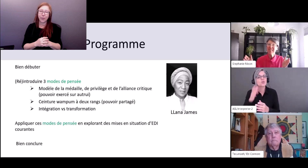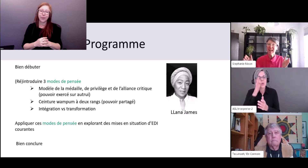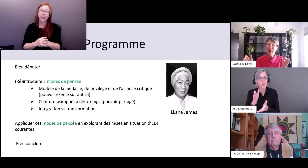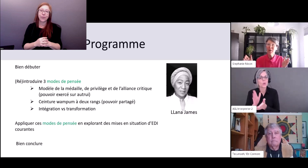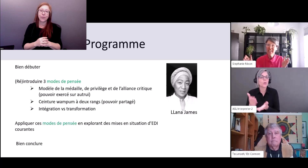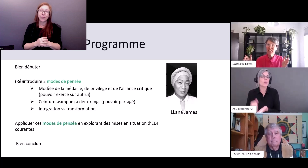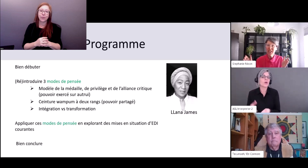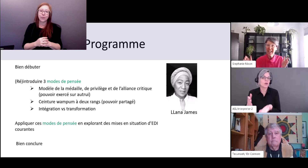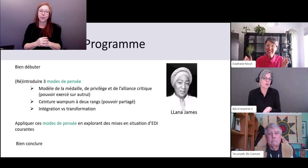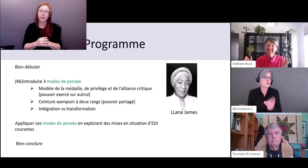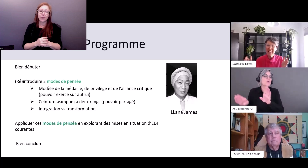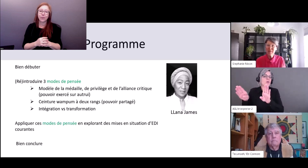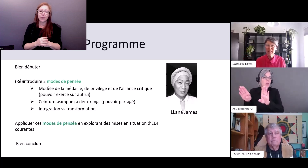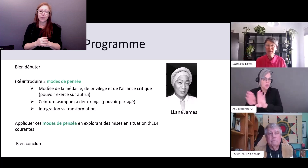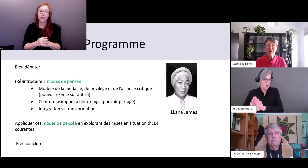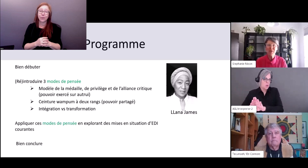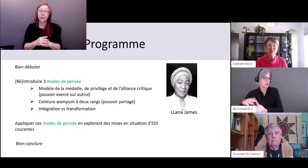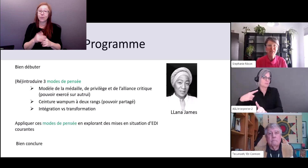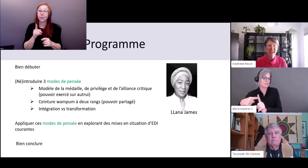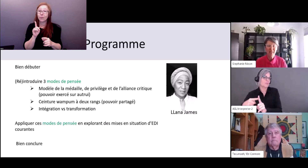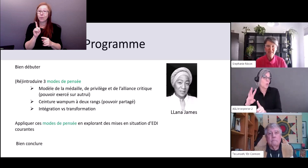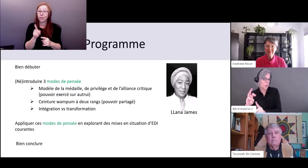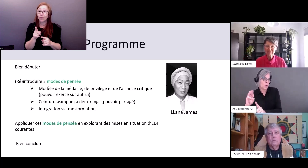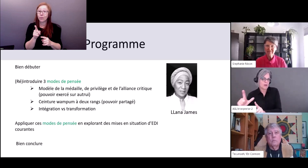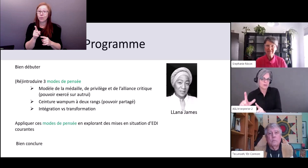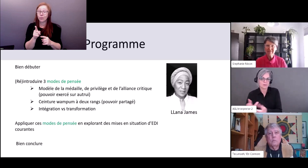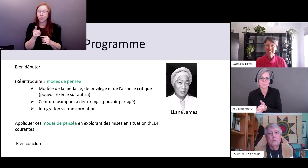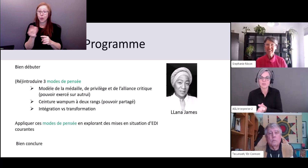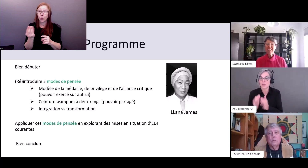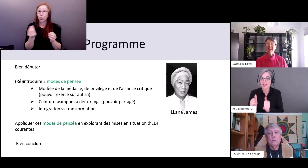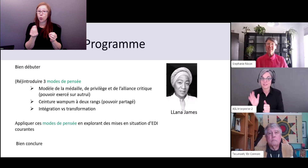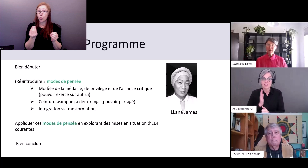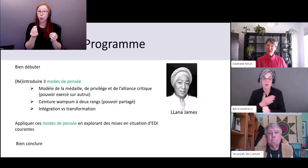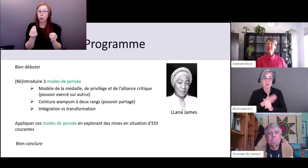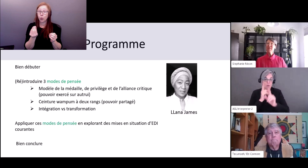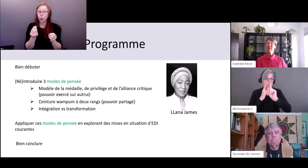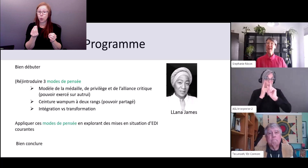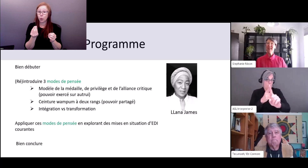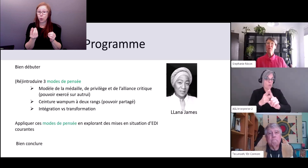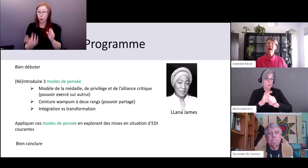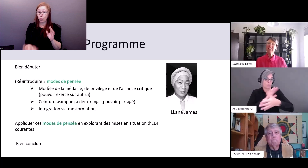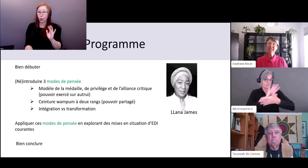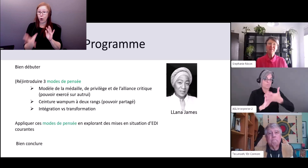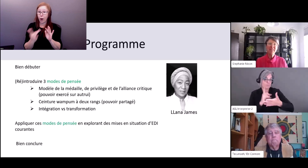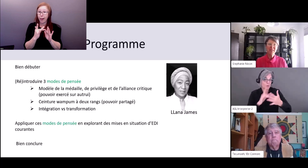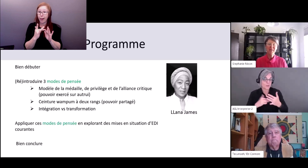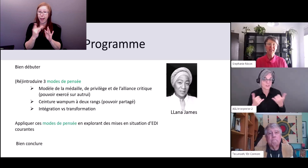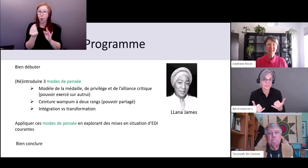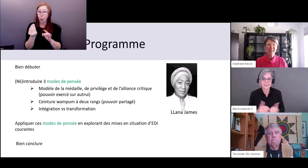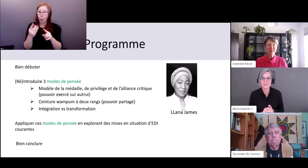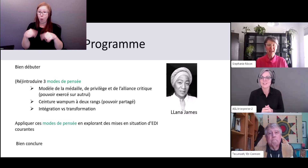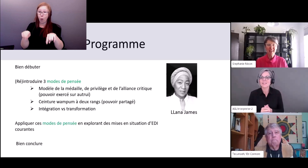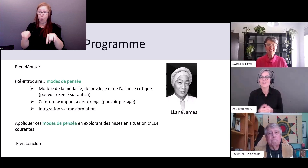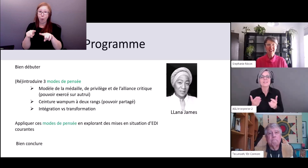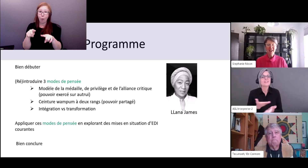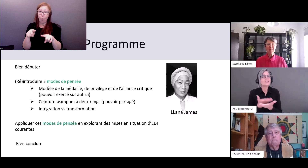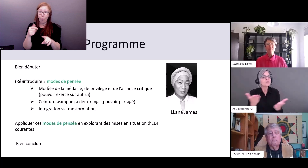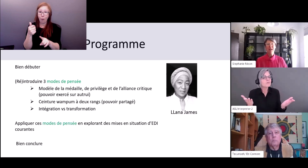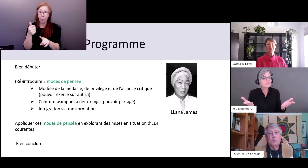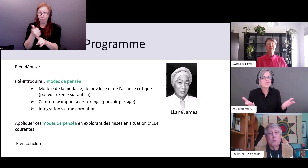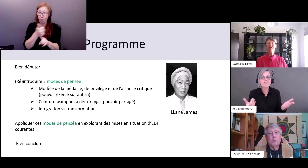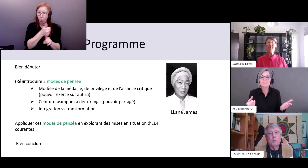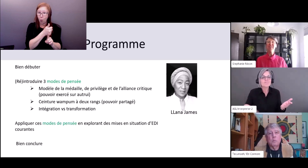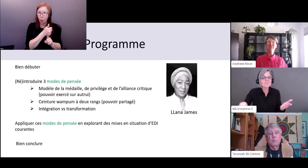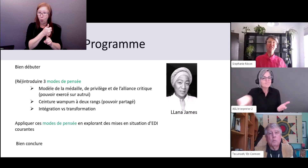bien conclure ensemble donc on va essayer de passer la prochaine heure à faire cela où que vous